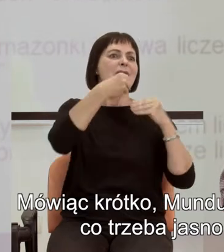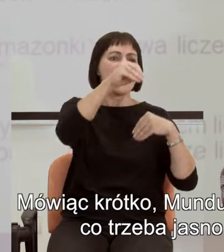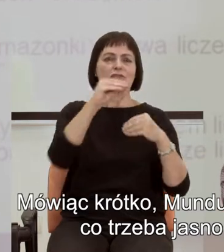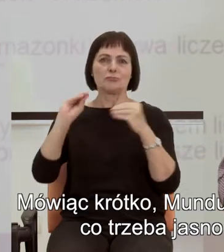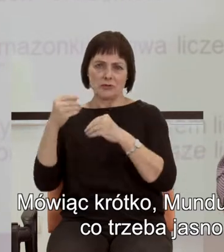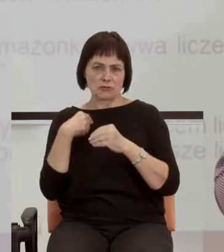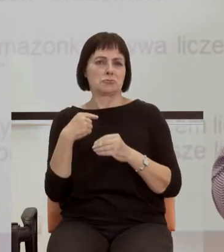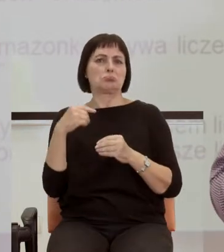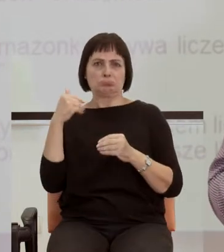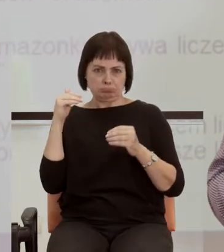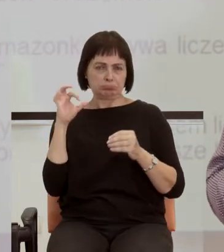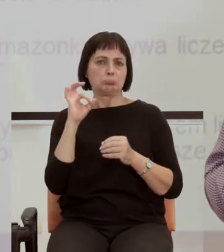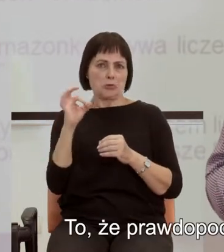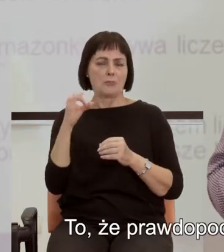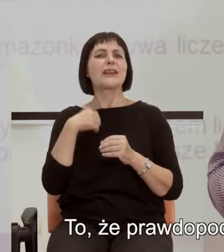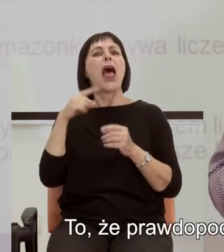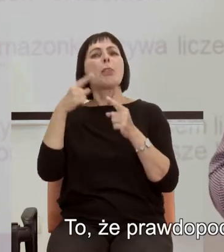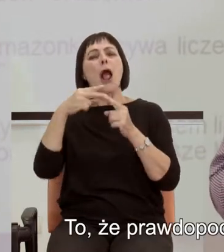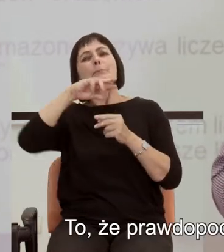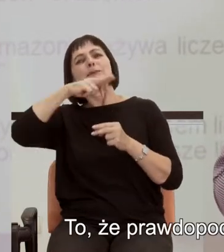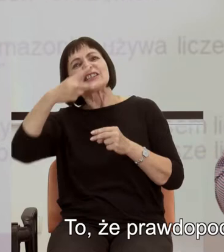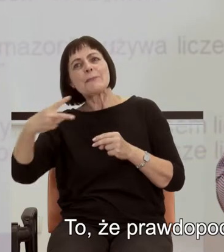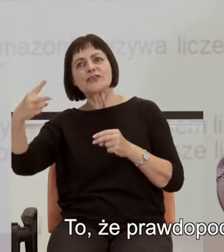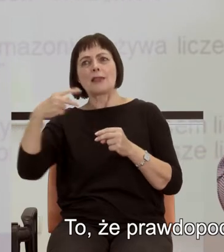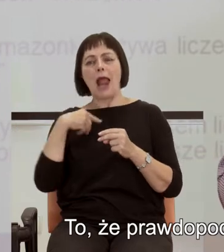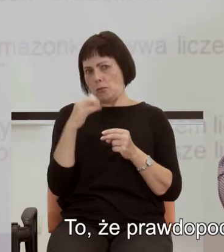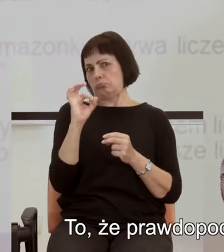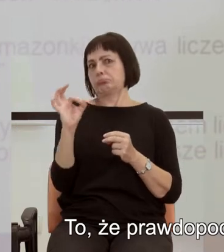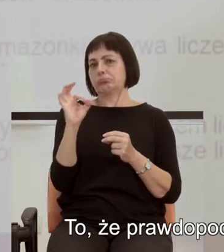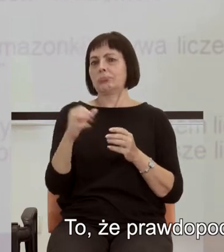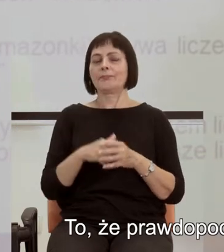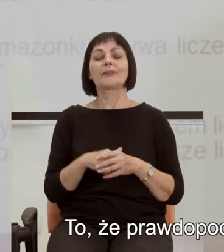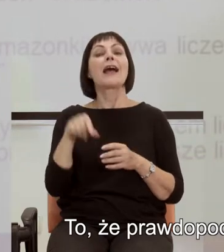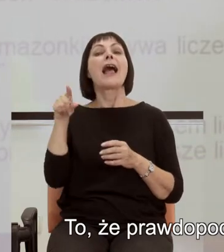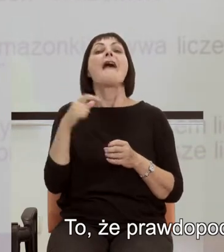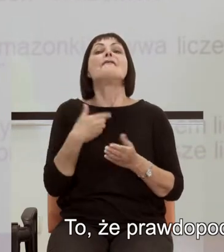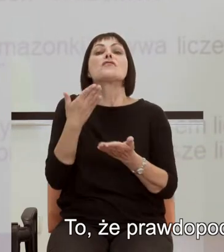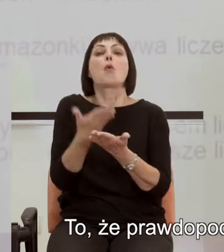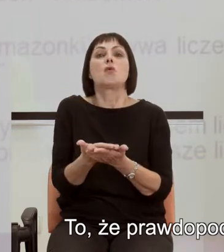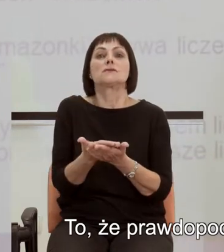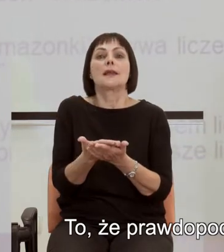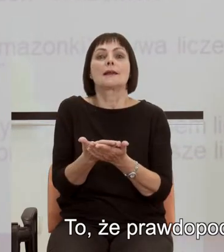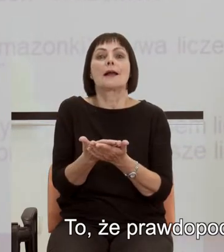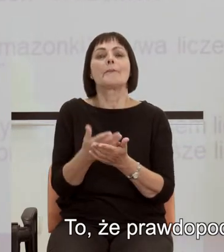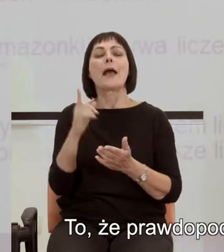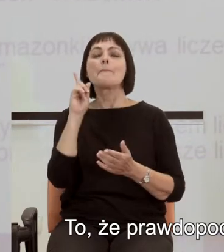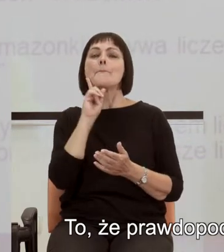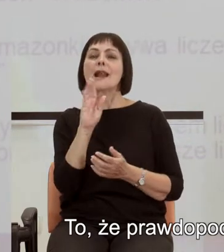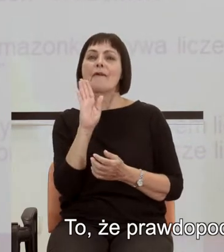zbiorów. Co z tego wszystkiego wynika? Ano to, że prawdopodobnie